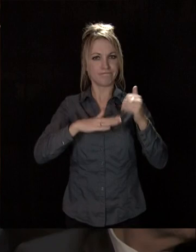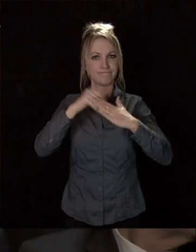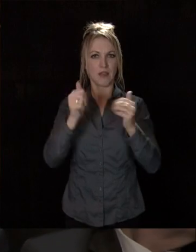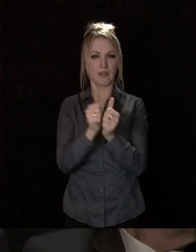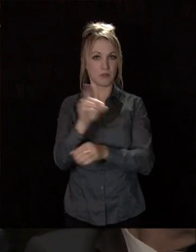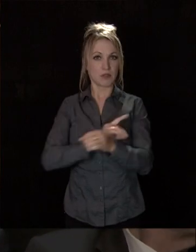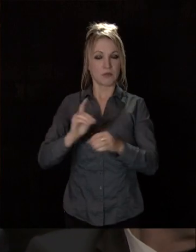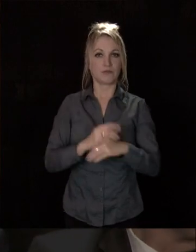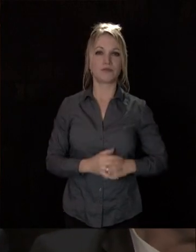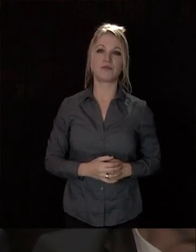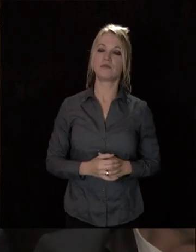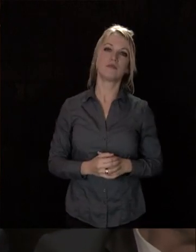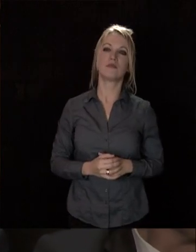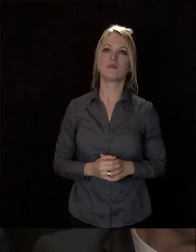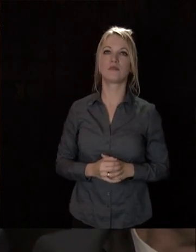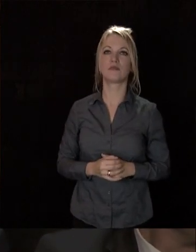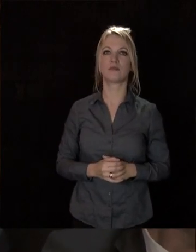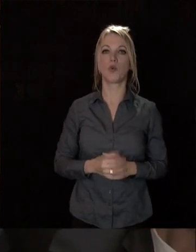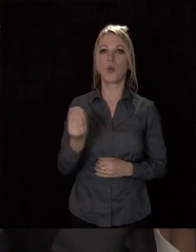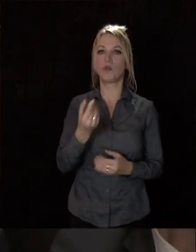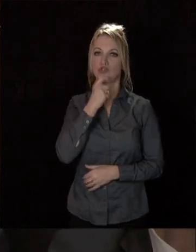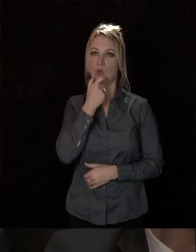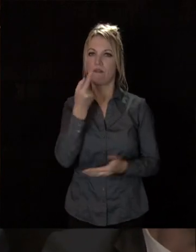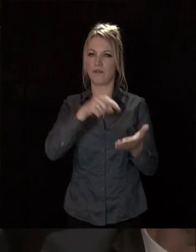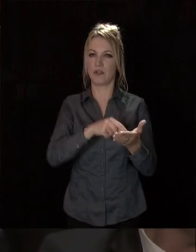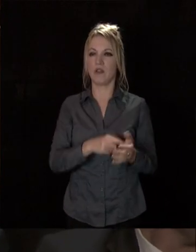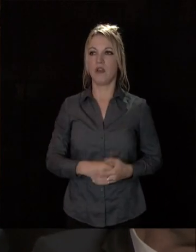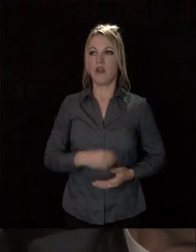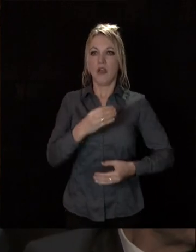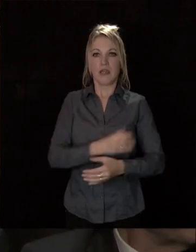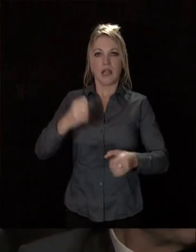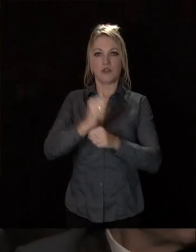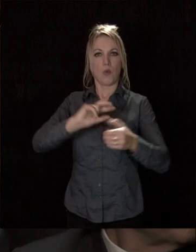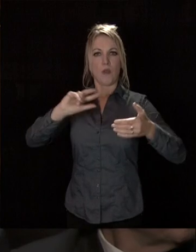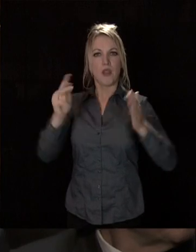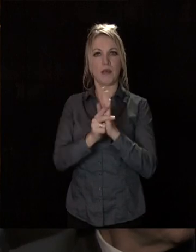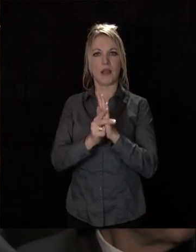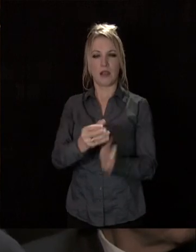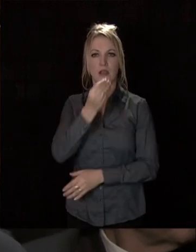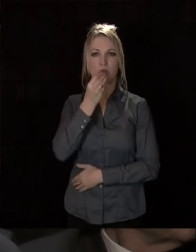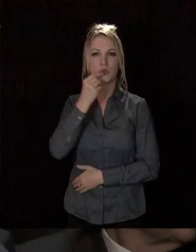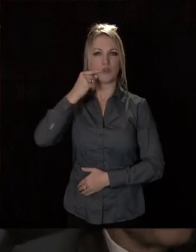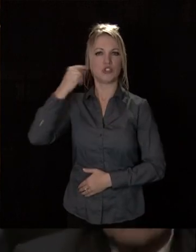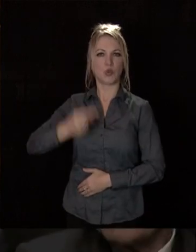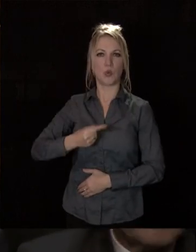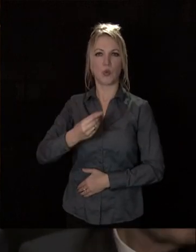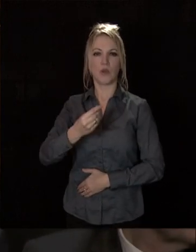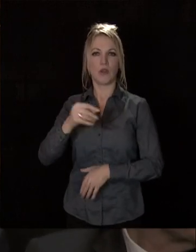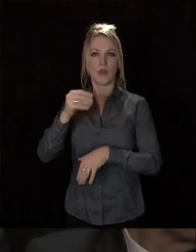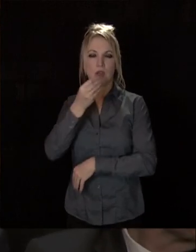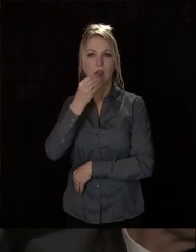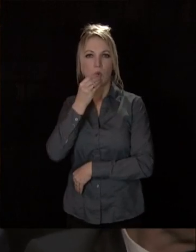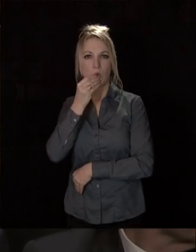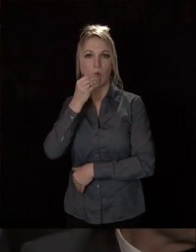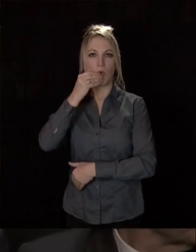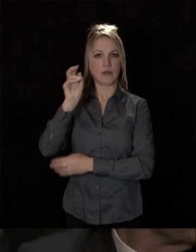le département, probablement à Chenauve, de la création d'Annabelle, Agro-Dijon, Agro-écologie, Métropole,